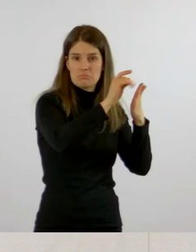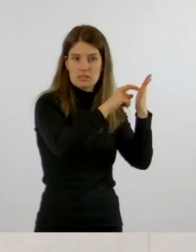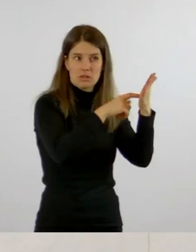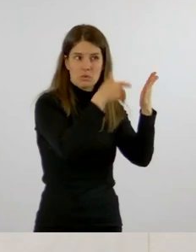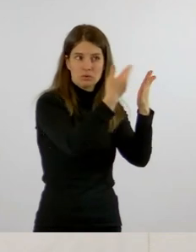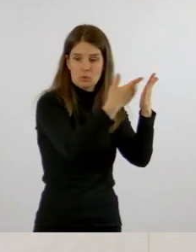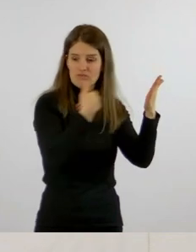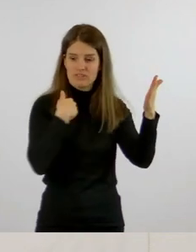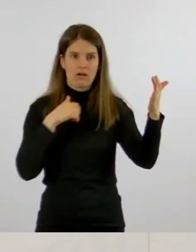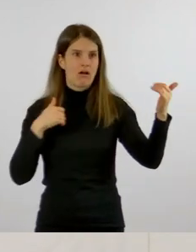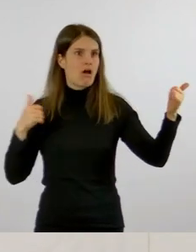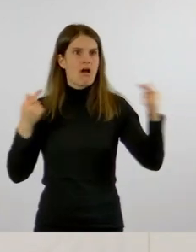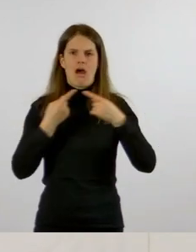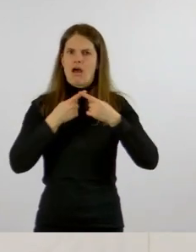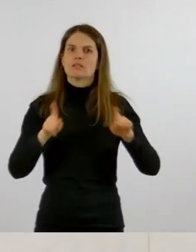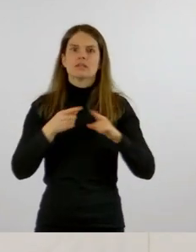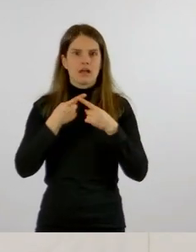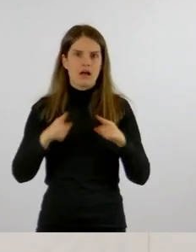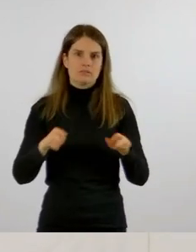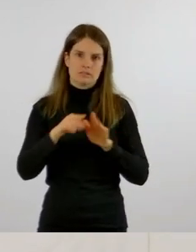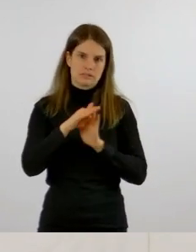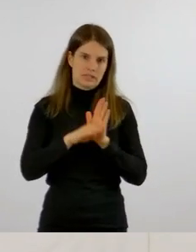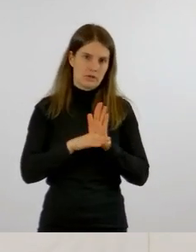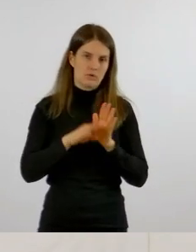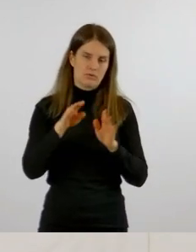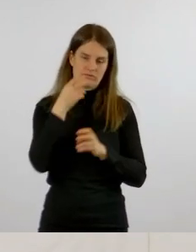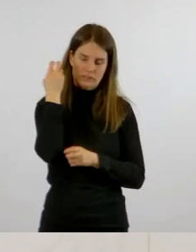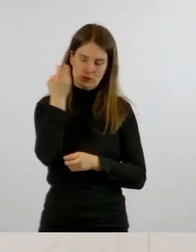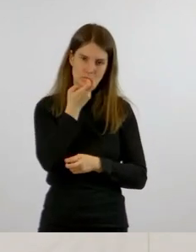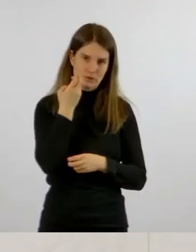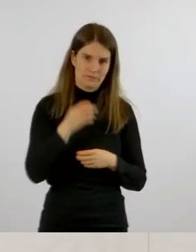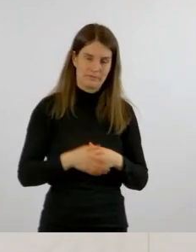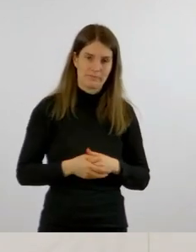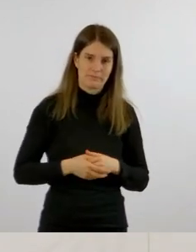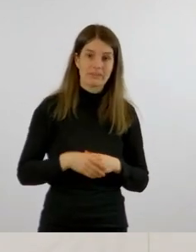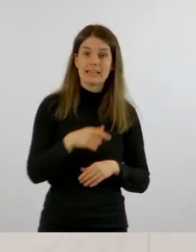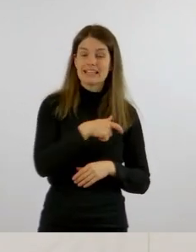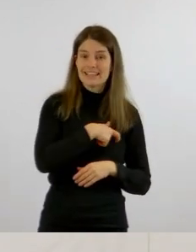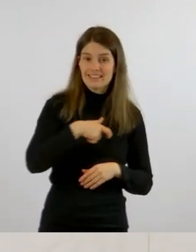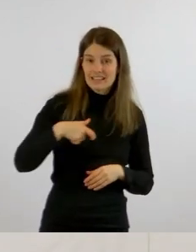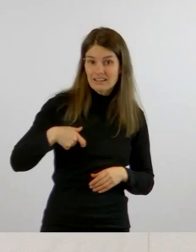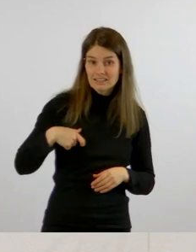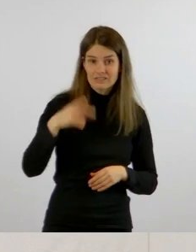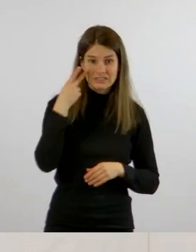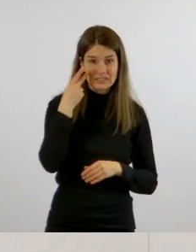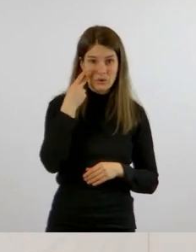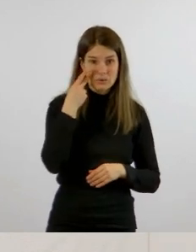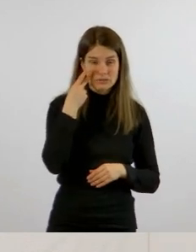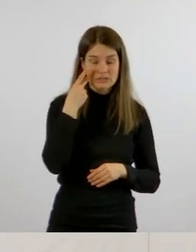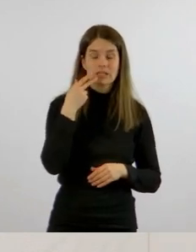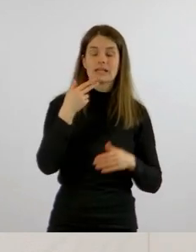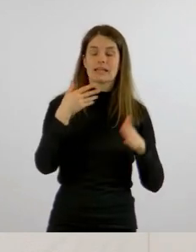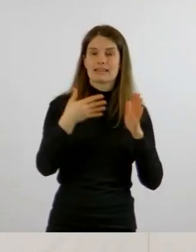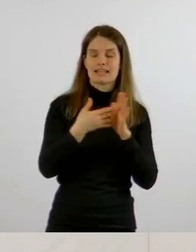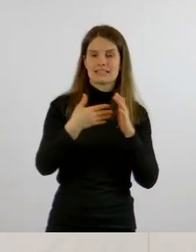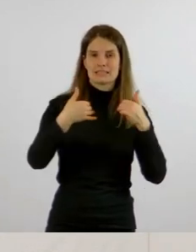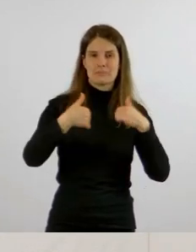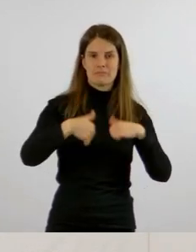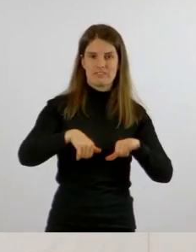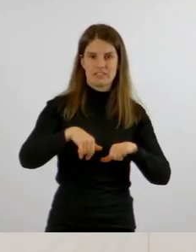Kindertagesstätten ist es so, dass wir hier eine Testpflicht zweimal pro Woche haben für die